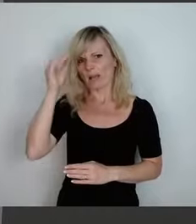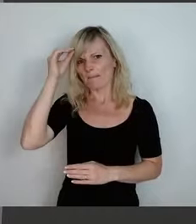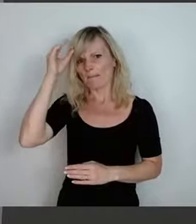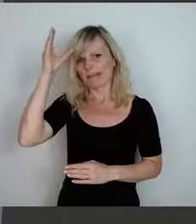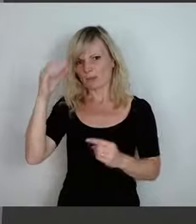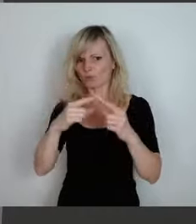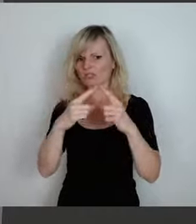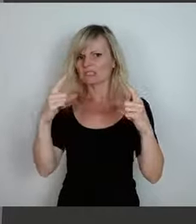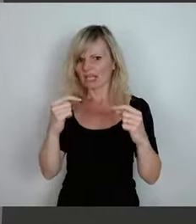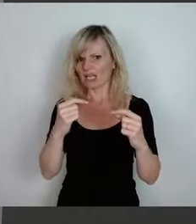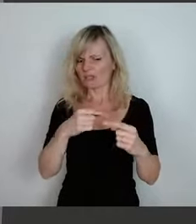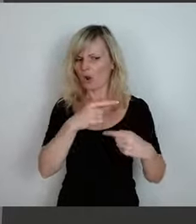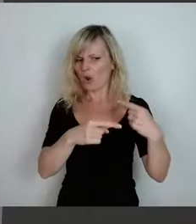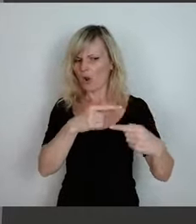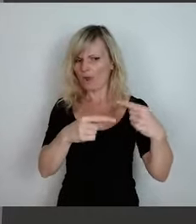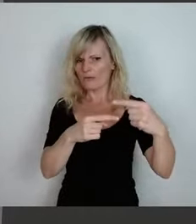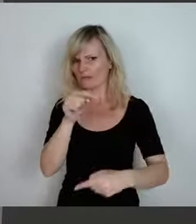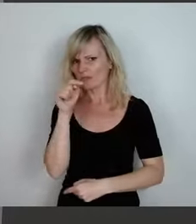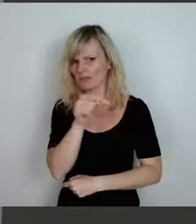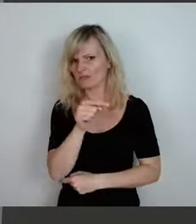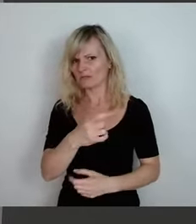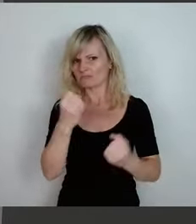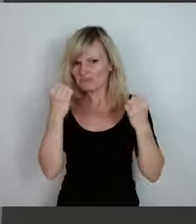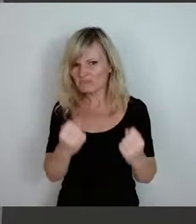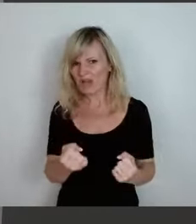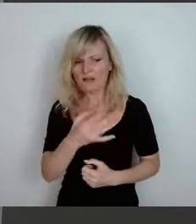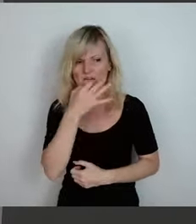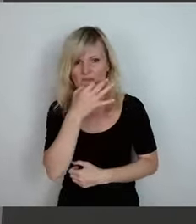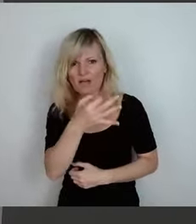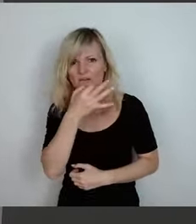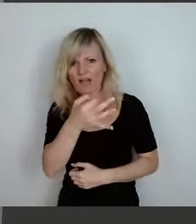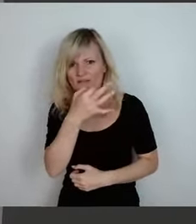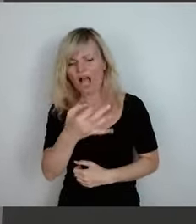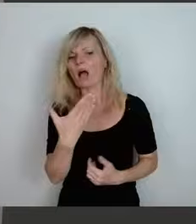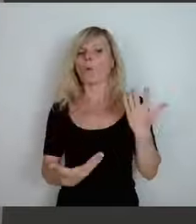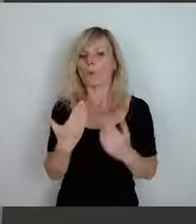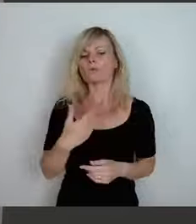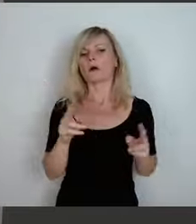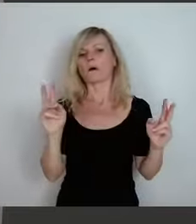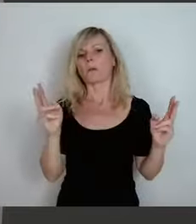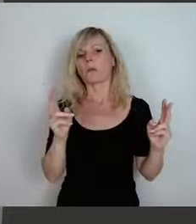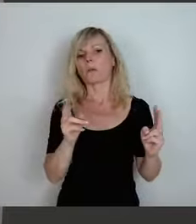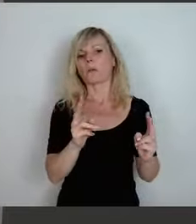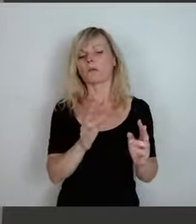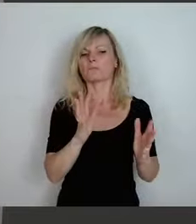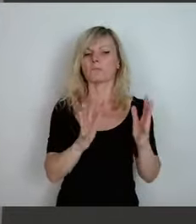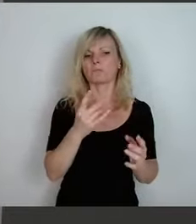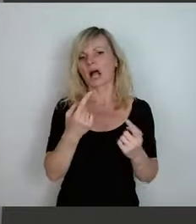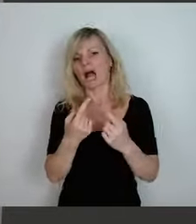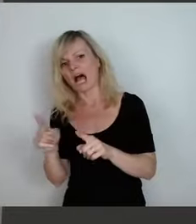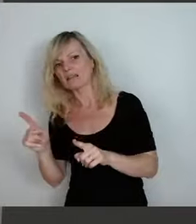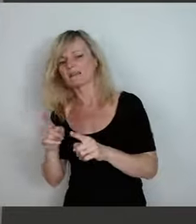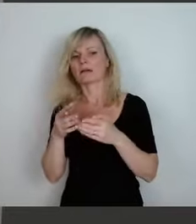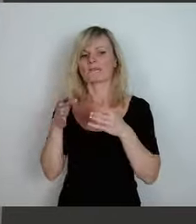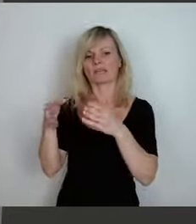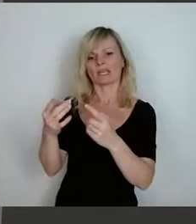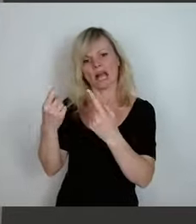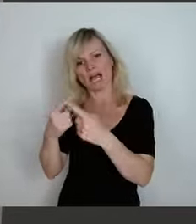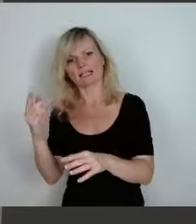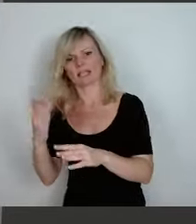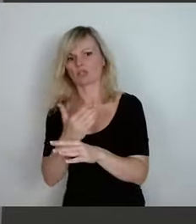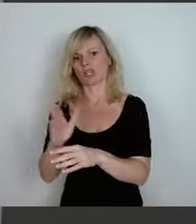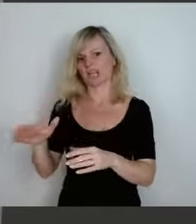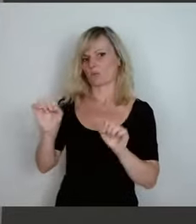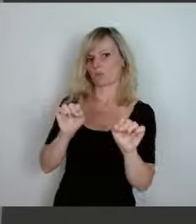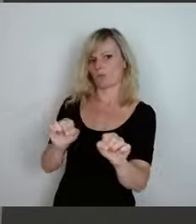ob es wirklich so stark nachgefragt wird oder ob es nicht auch andere Wege und andere Entscheidungen gibt. Denn es gibt wenig